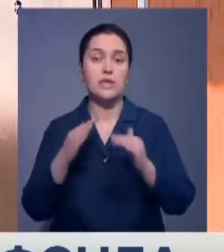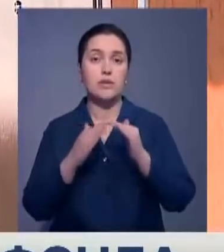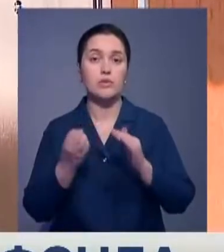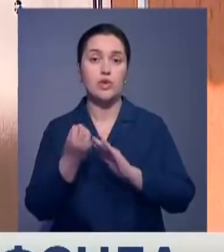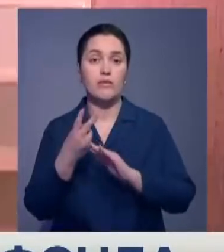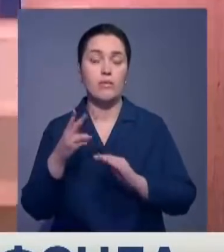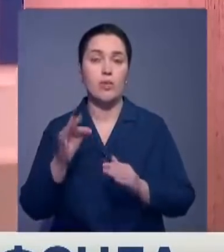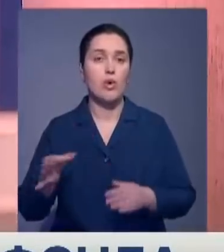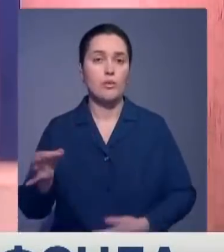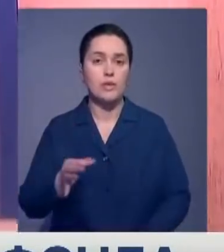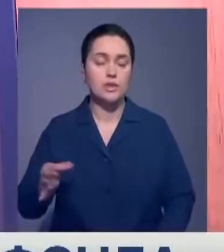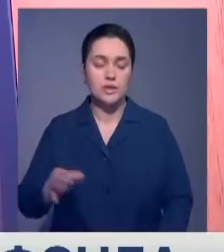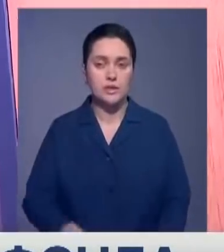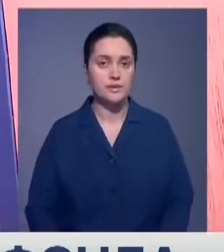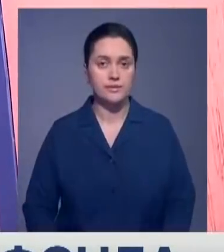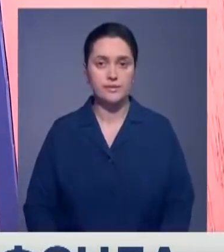еще 12 по области.